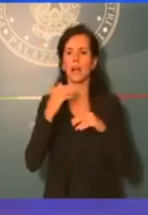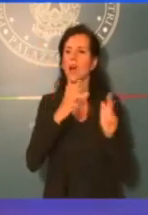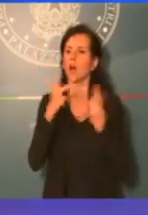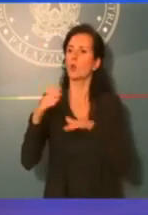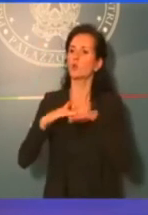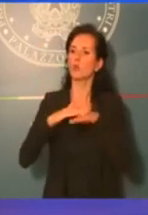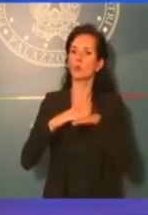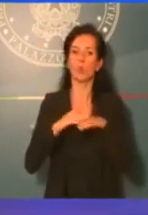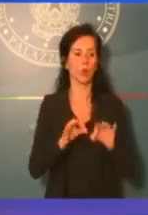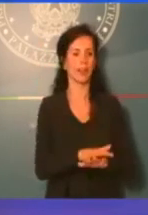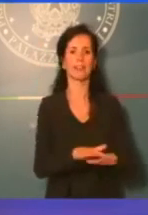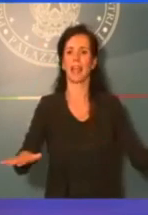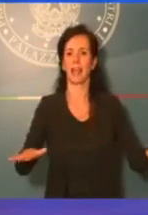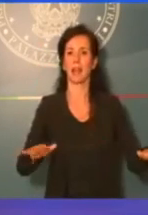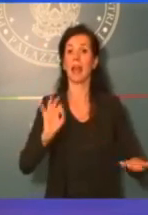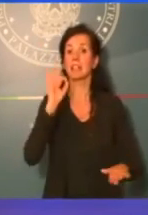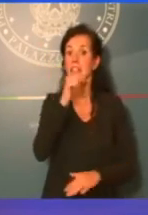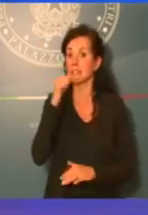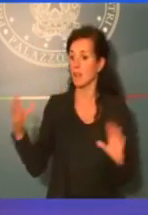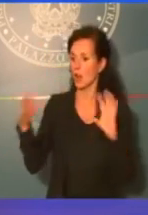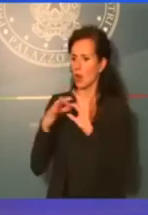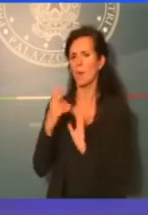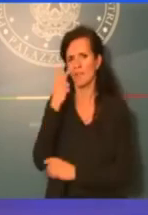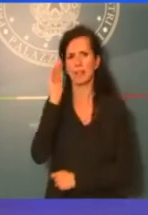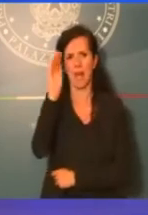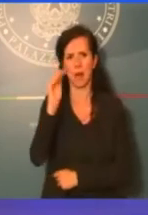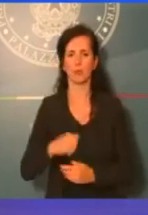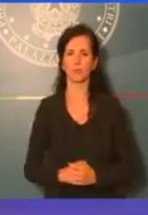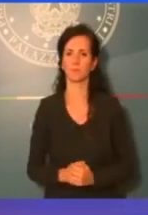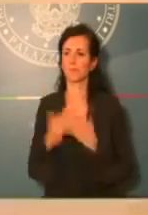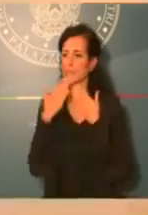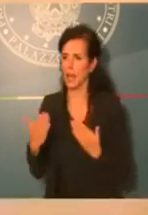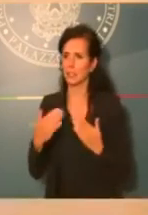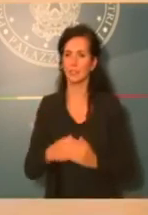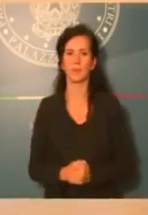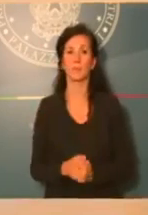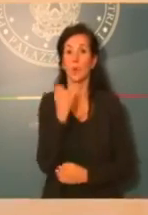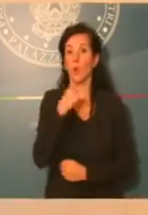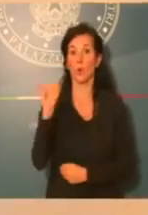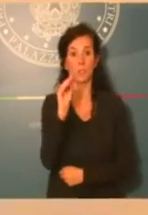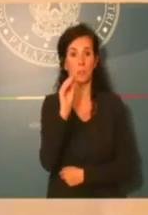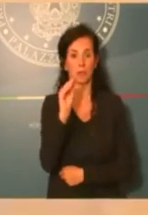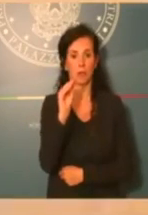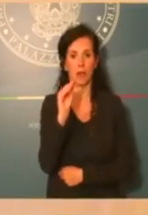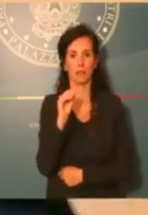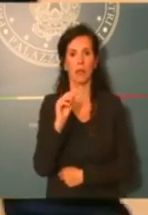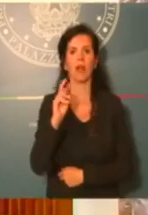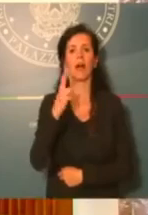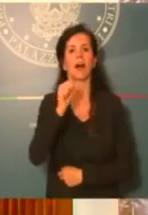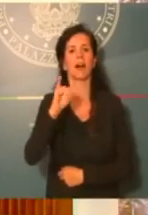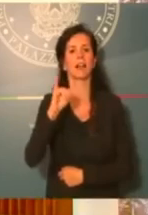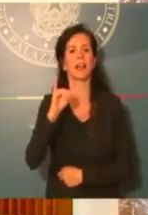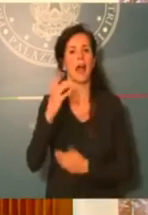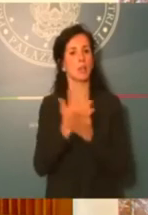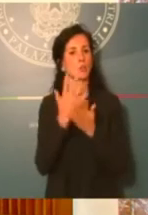collegamento, li affronteremo a tempo debito. Grazie. domanda. Enrico Agostini, Rai News 24. Prego.